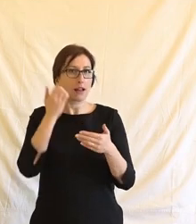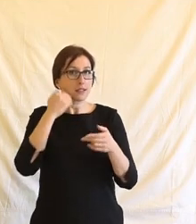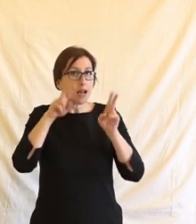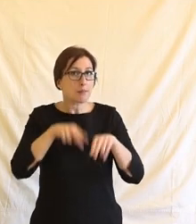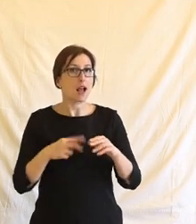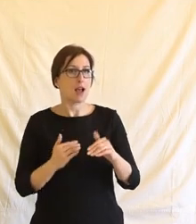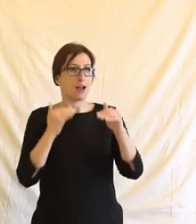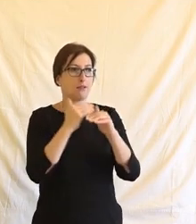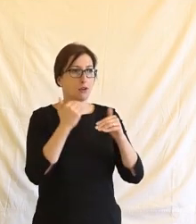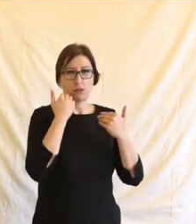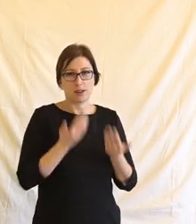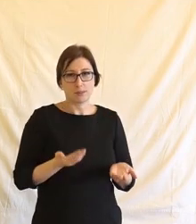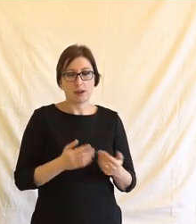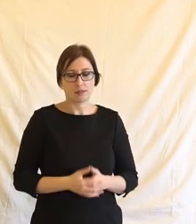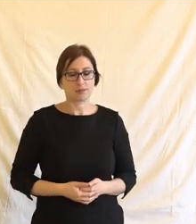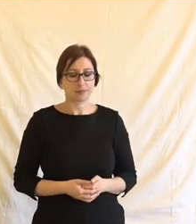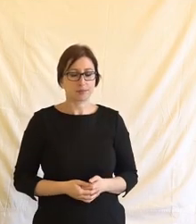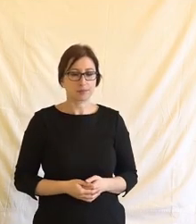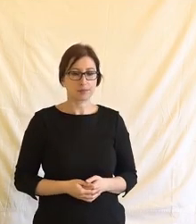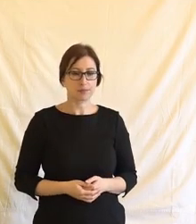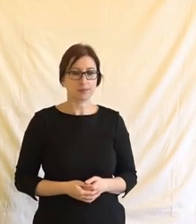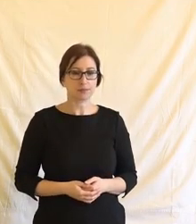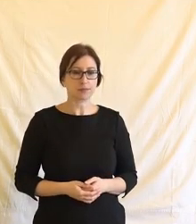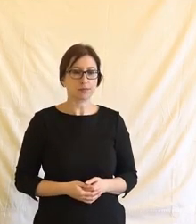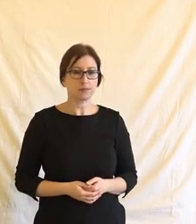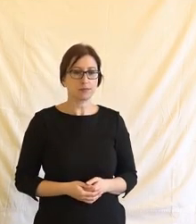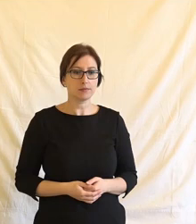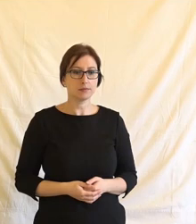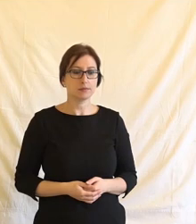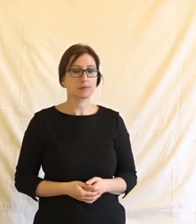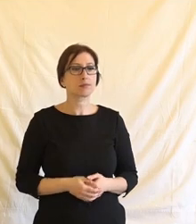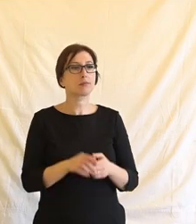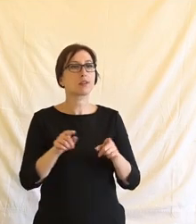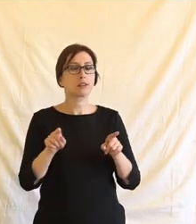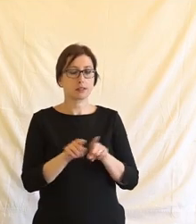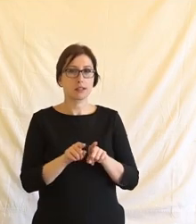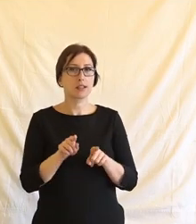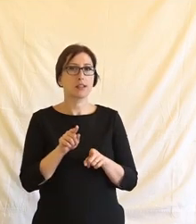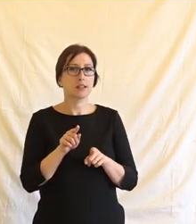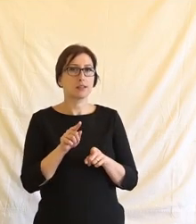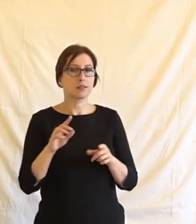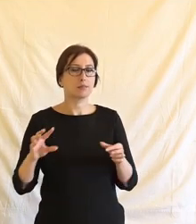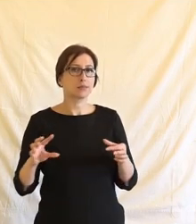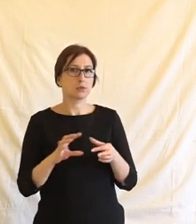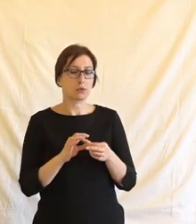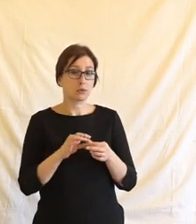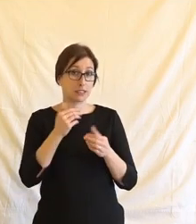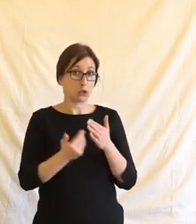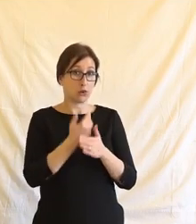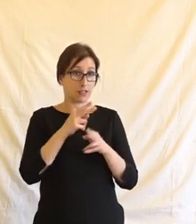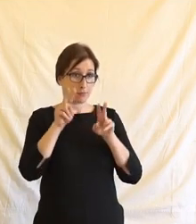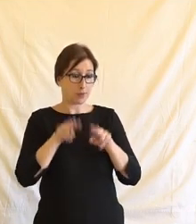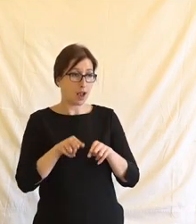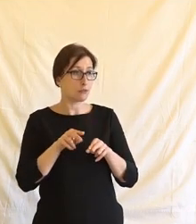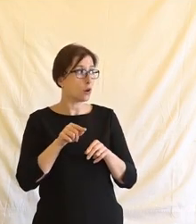právo, na rovné zacházení. A takové potenciální nové právo, které už tady